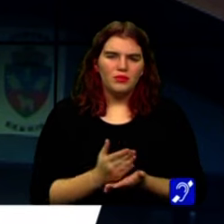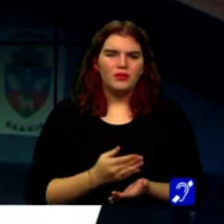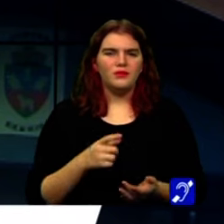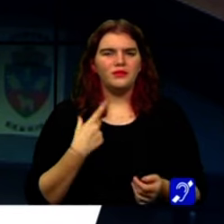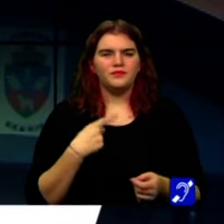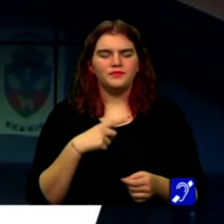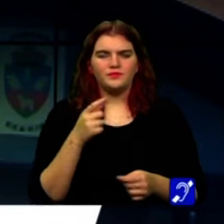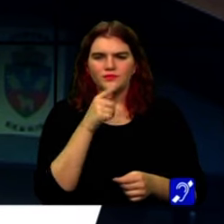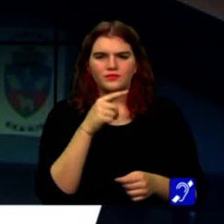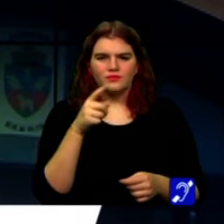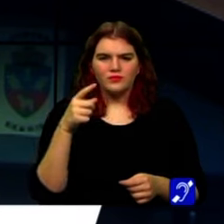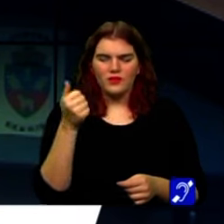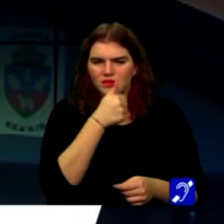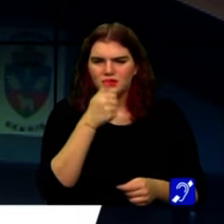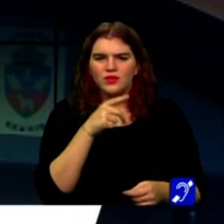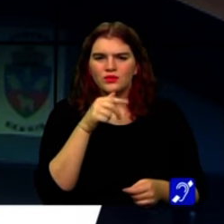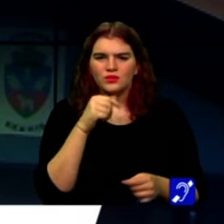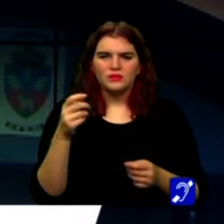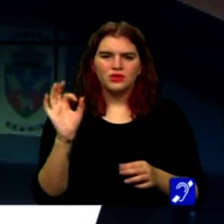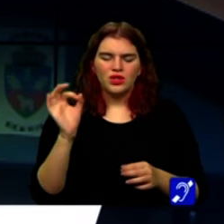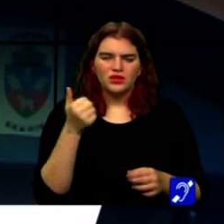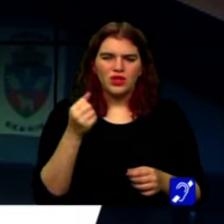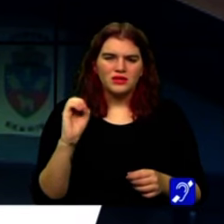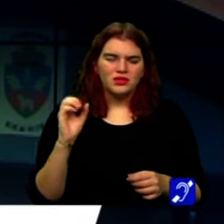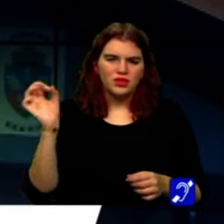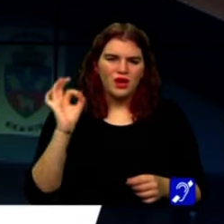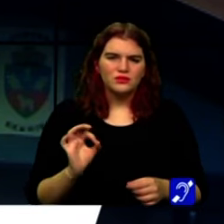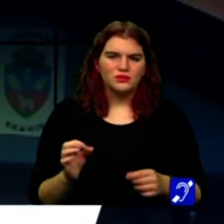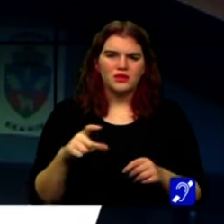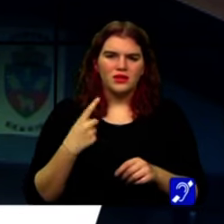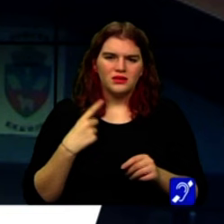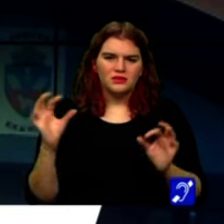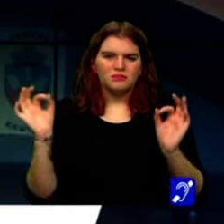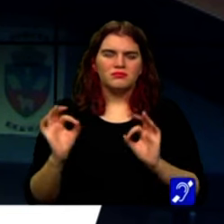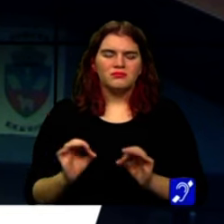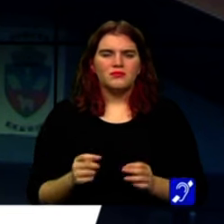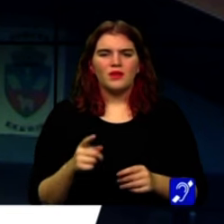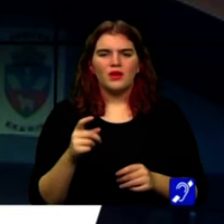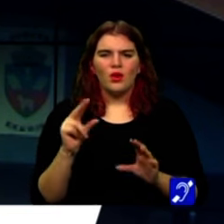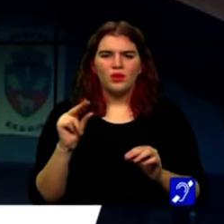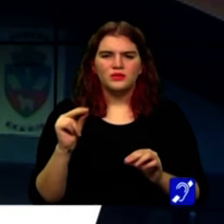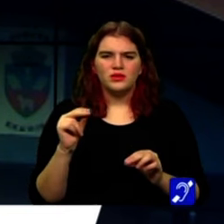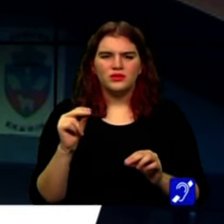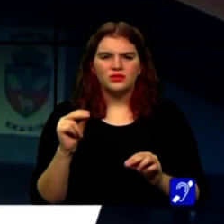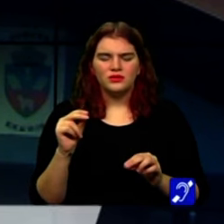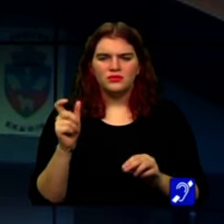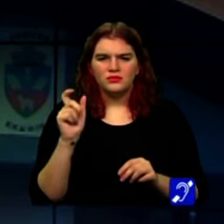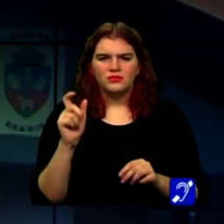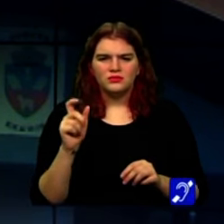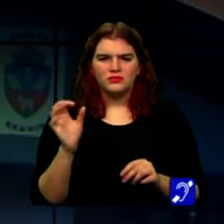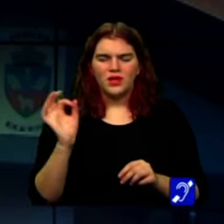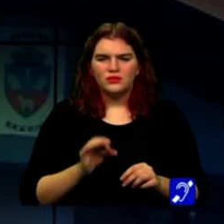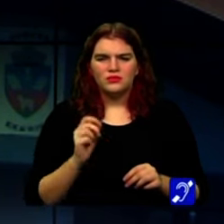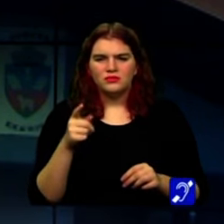unde gradul de acoperire este sub 60%. În momentul de față, 18 comune din județ nu au niciun medic de familie.